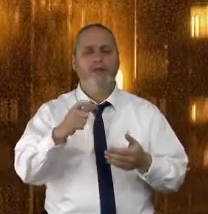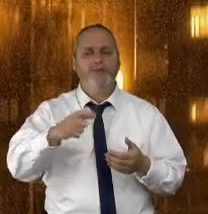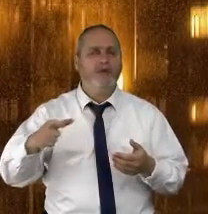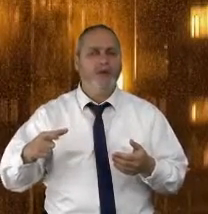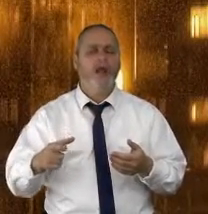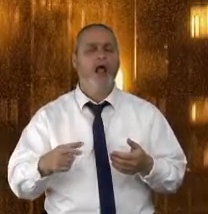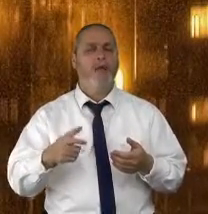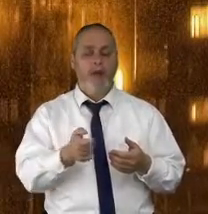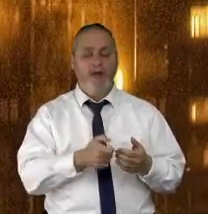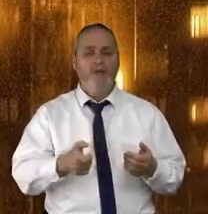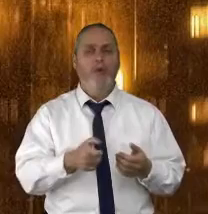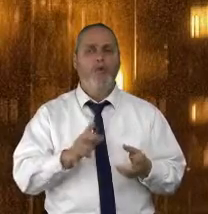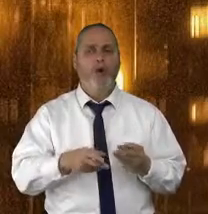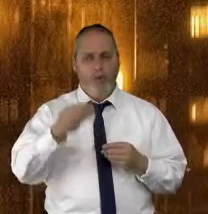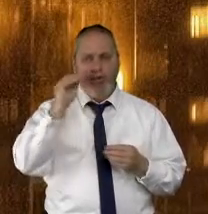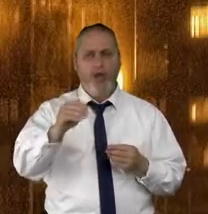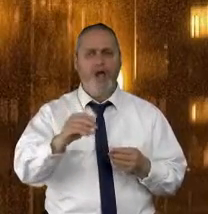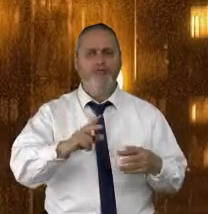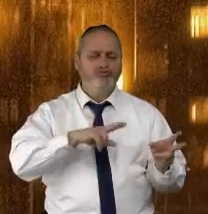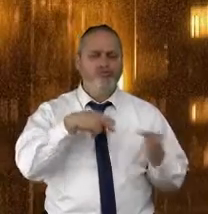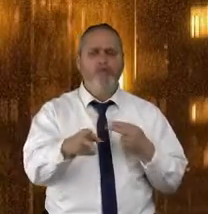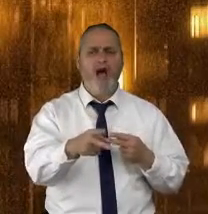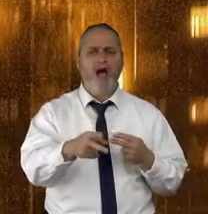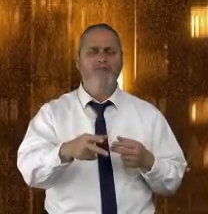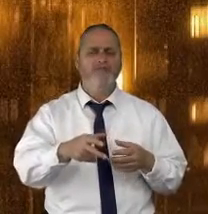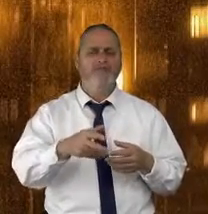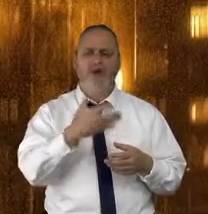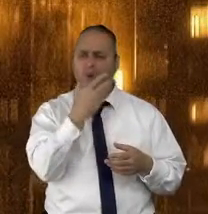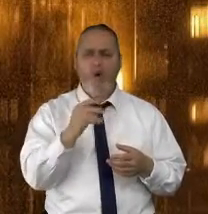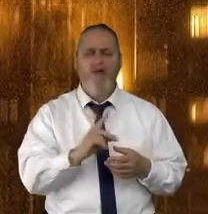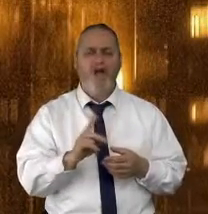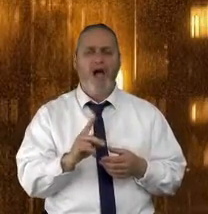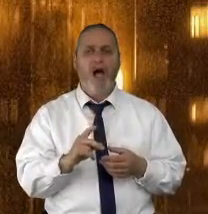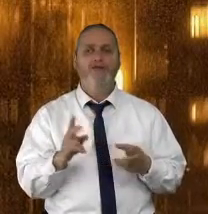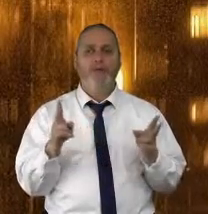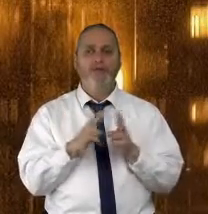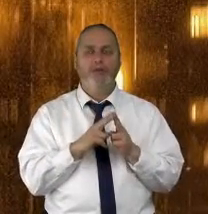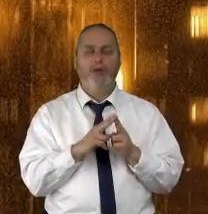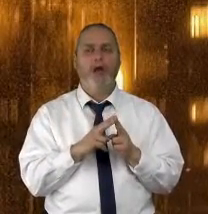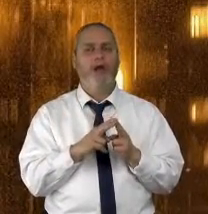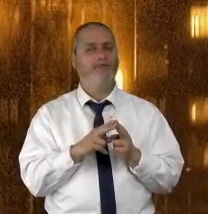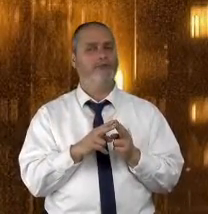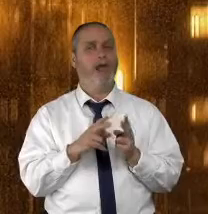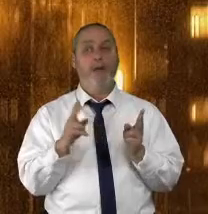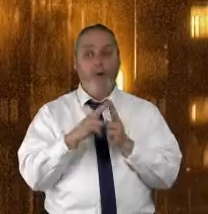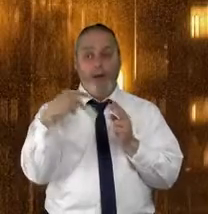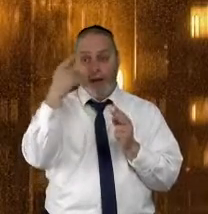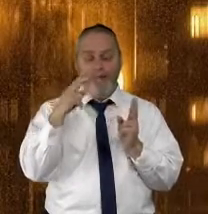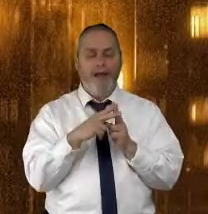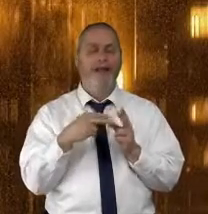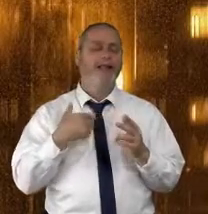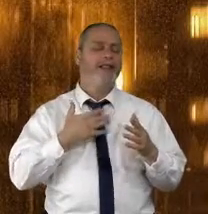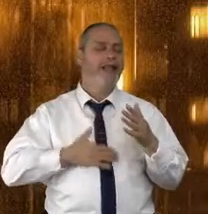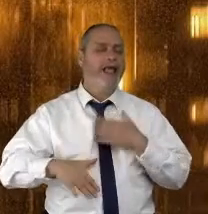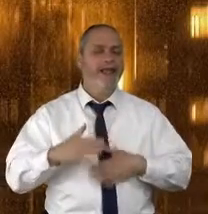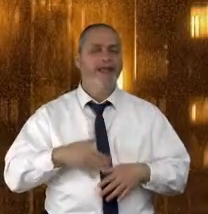ירצה. הוא יכול לו פעם להעביר מסרים מאוד בוטים דרך המכשיר, אבל אז שפוגשים אותו פנים מול פנים, אז הוא אדם נחמד,